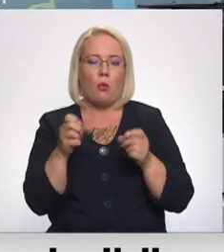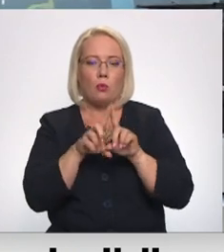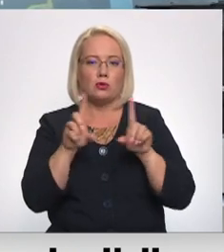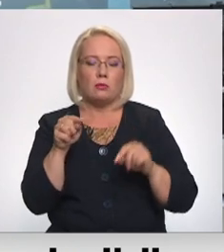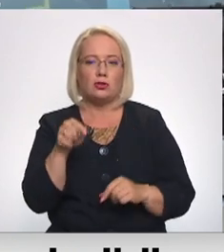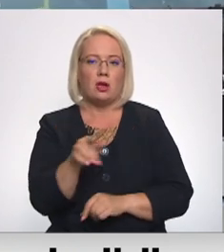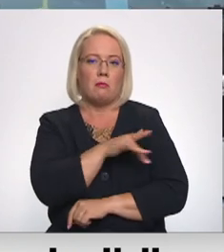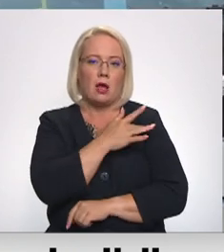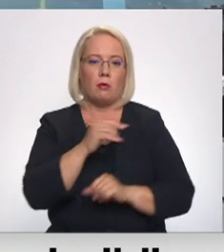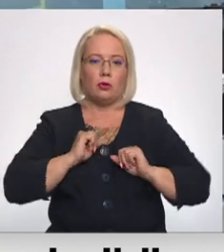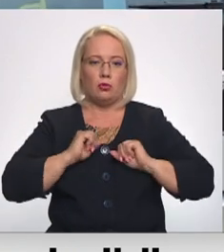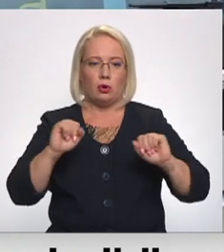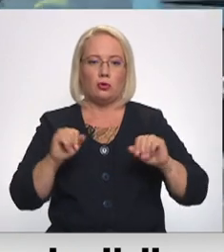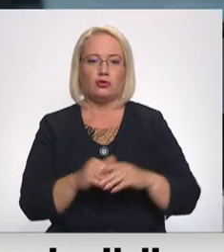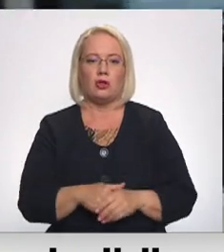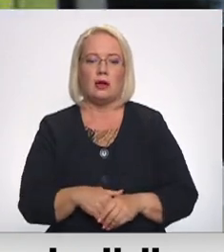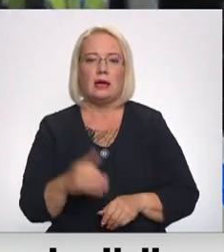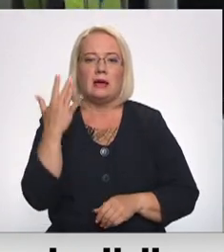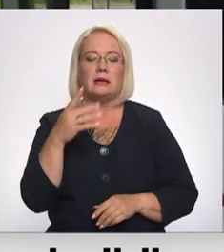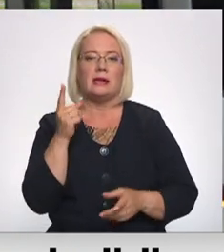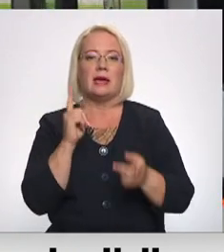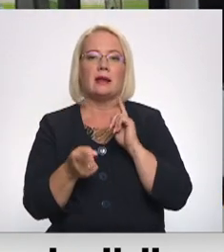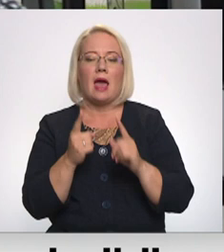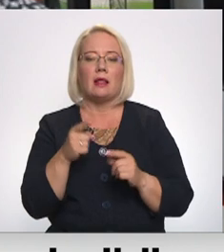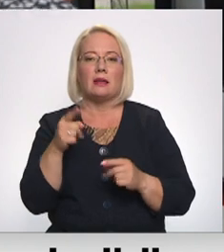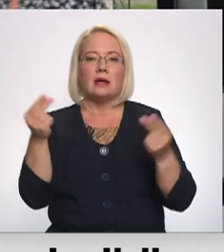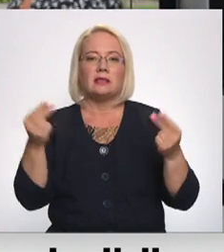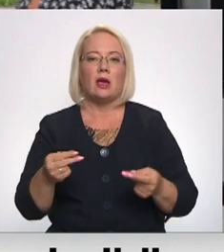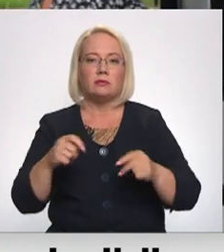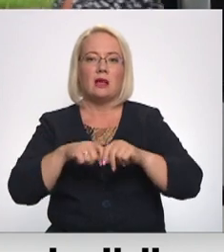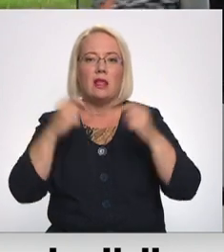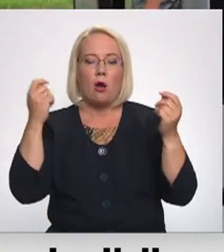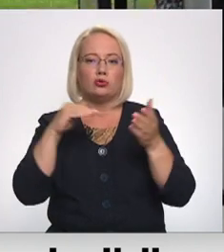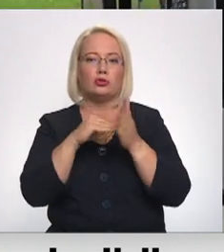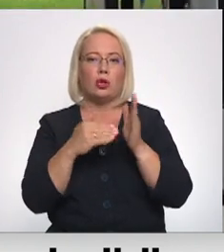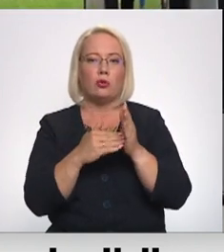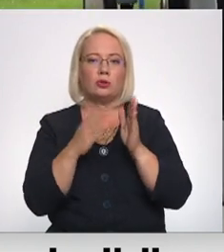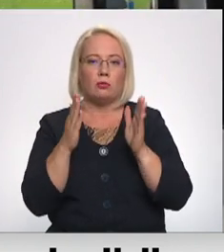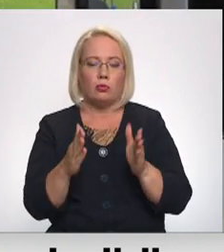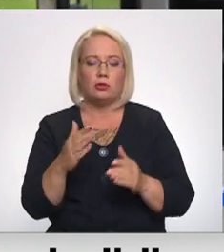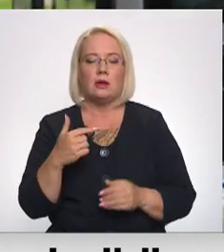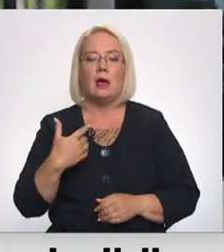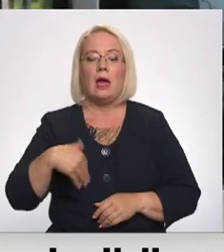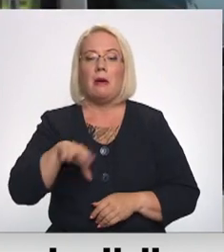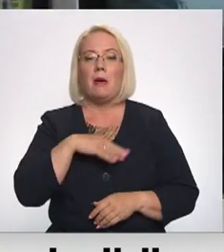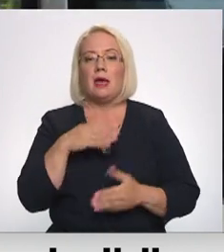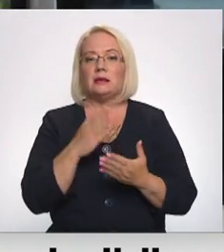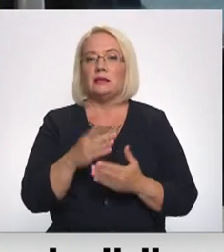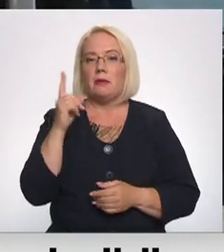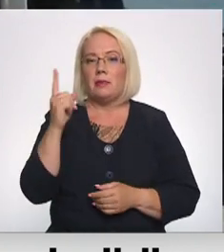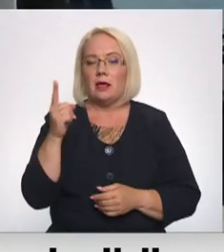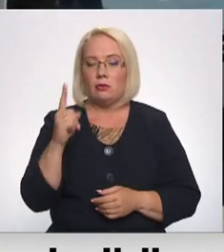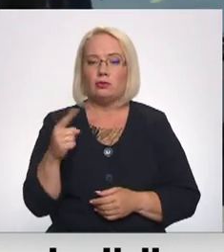nodrošināšana. Cik reāli tas būtu, ka tas Liepājas iešām pieklaust un kaut kas mainās situācijā? Mēs esam rīdinājuši par viņus ne tikai mutiski, bet ir